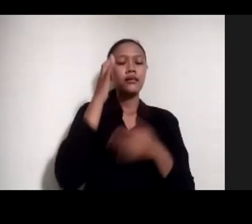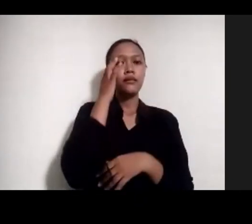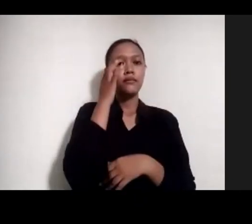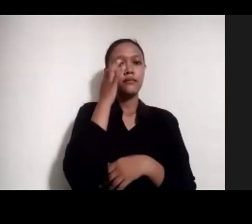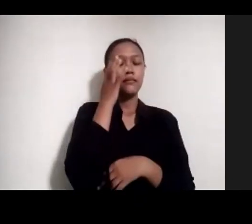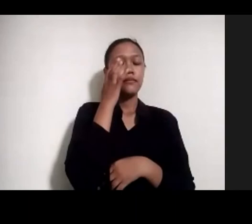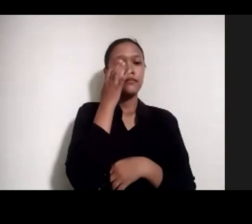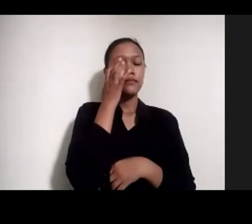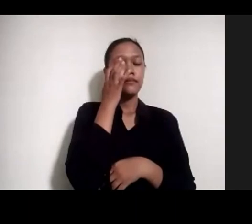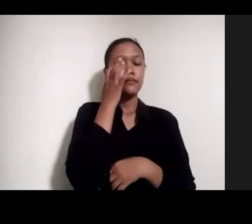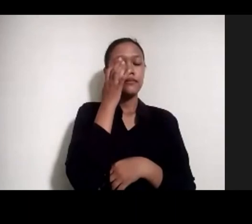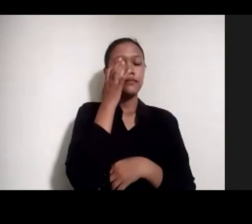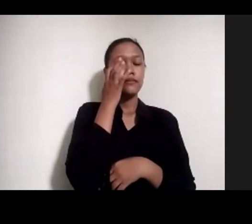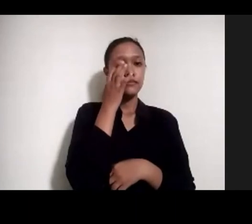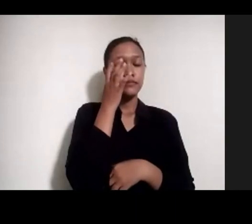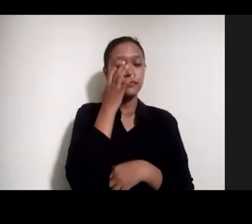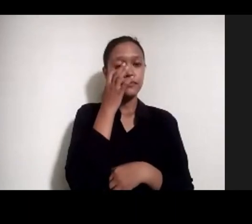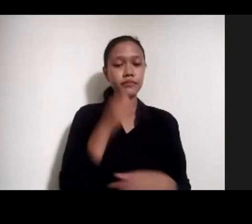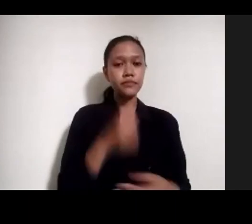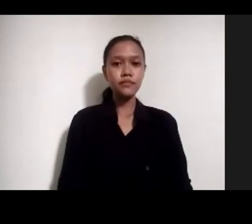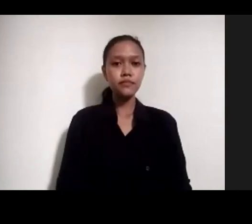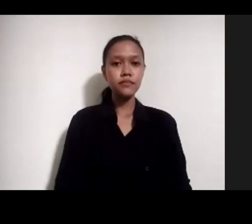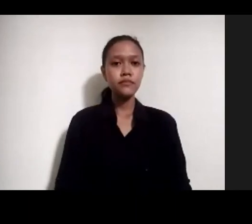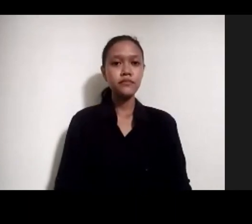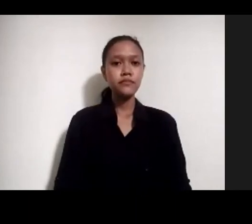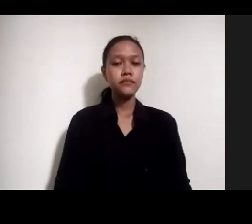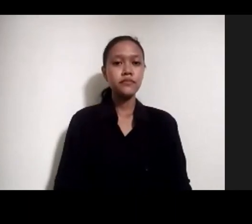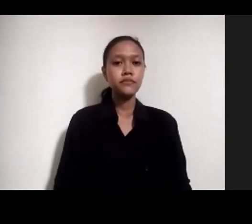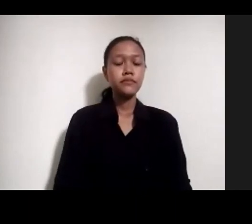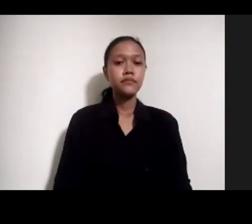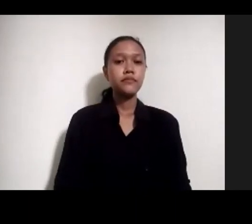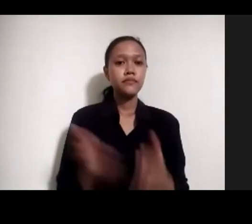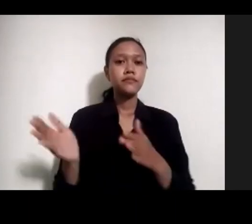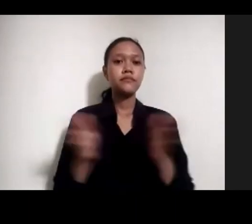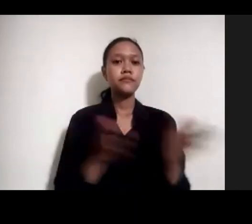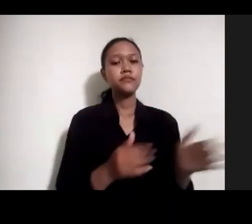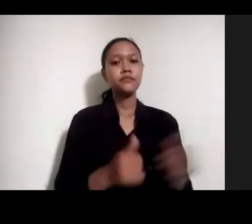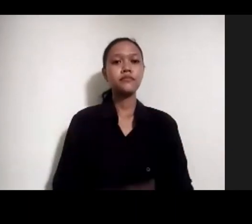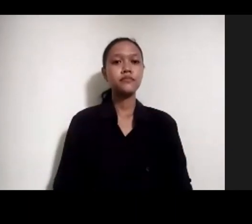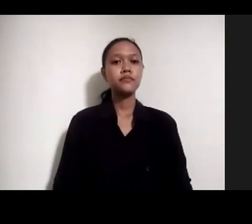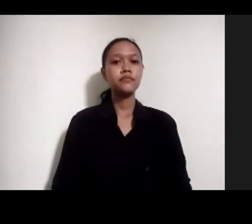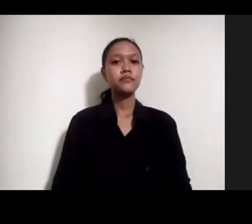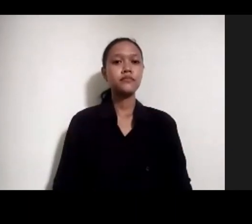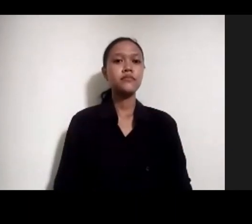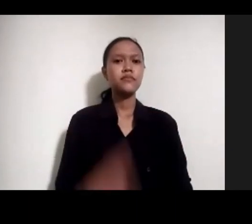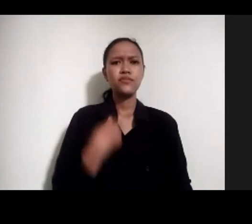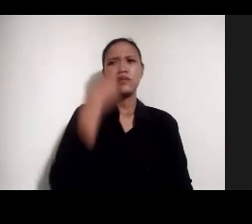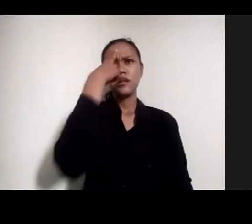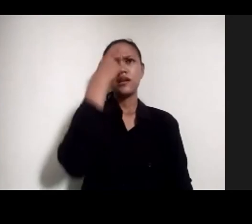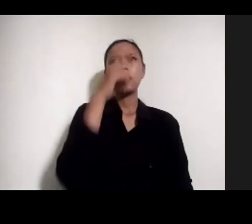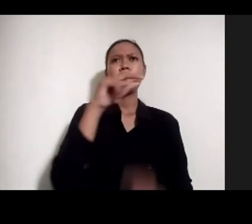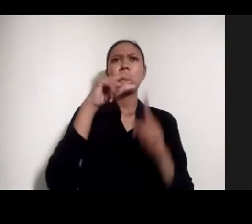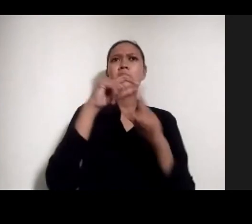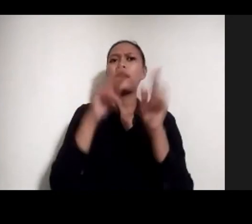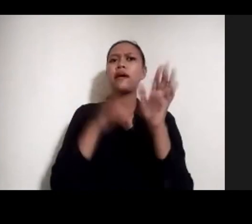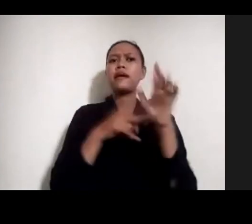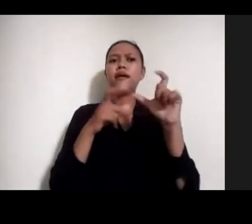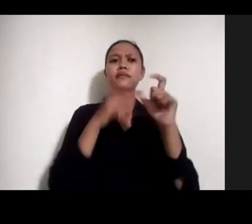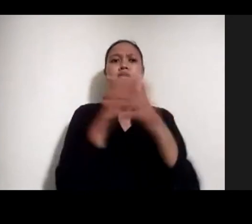memang ini ya, kalau misalnya, aku yakin data PNS defable itu kita bisa dapat.